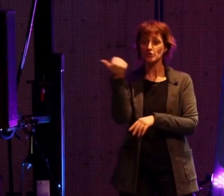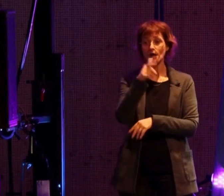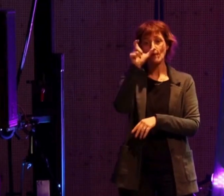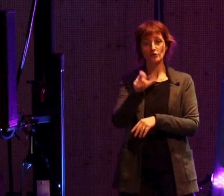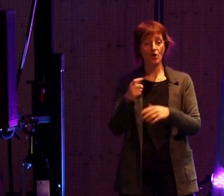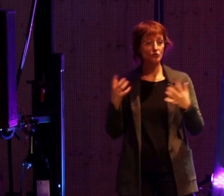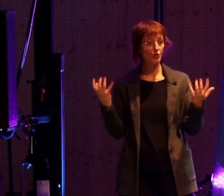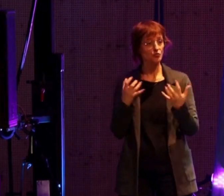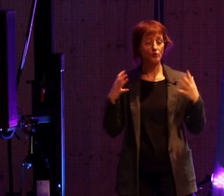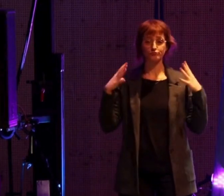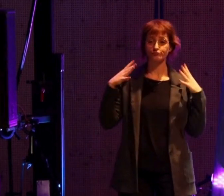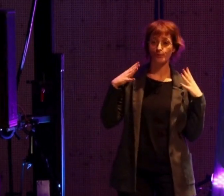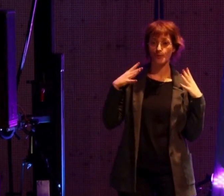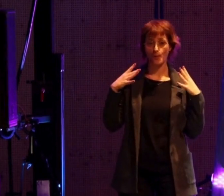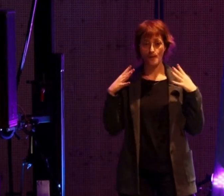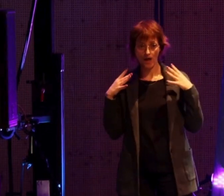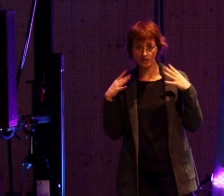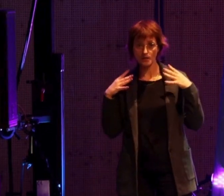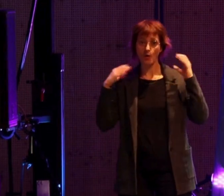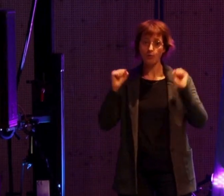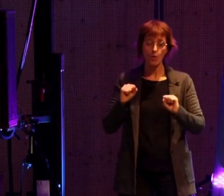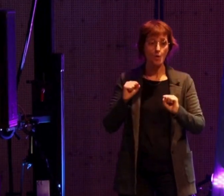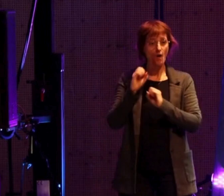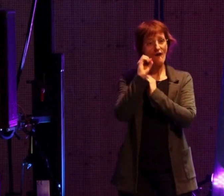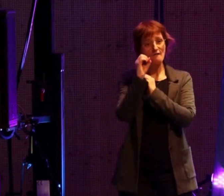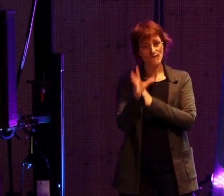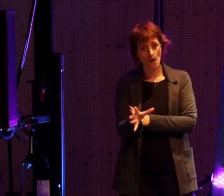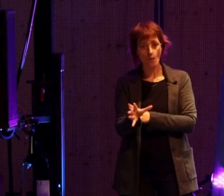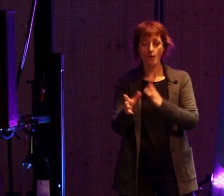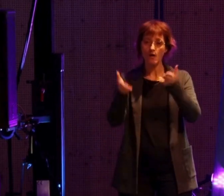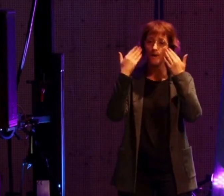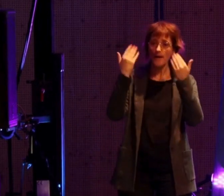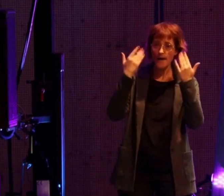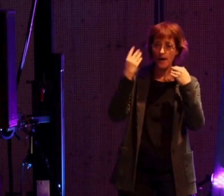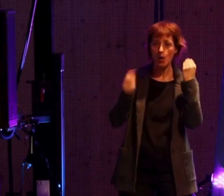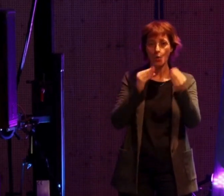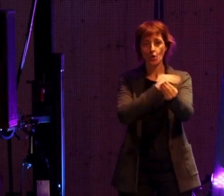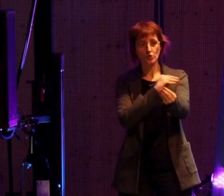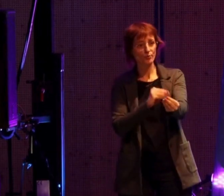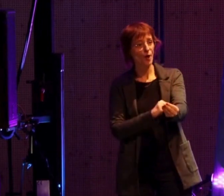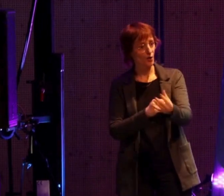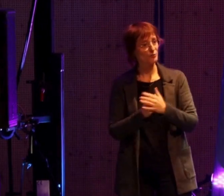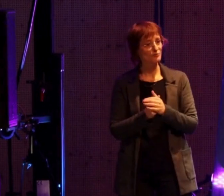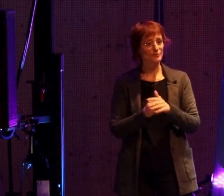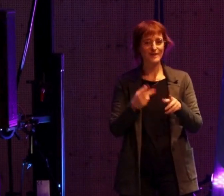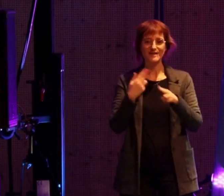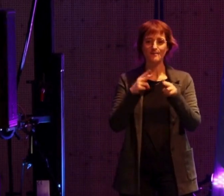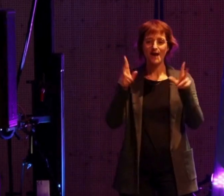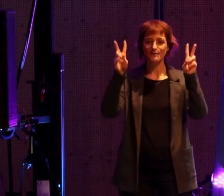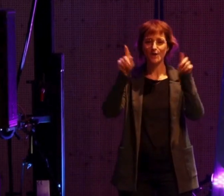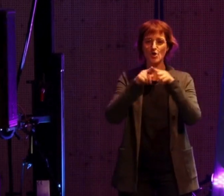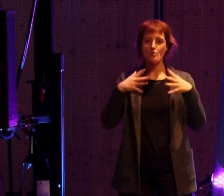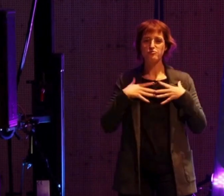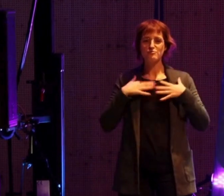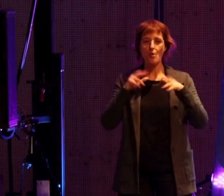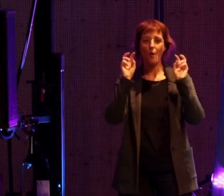le souhaitent de s'y promener, d'y faire du vélo, de s'y oxygéner, de faire du sport, un vrai poulon vert. Et d'ailleurs, je